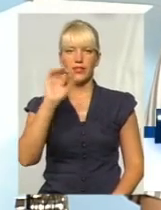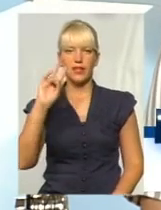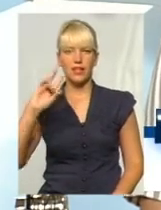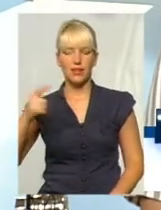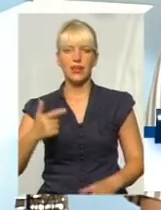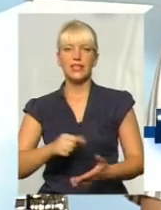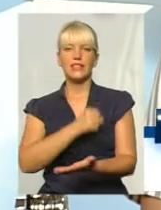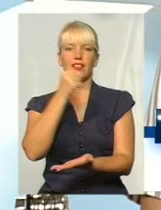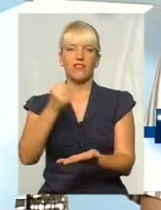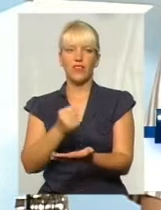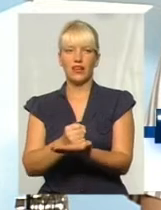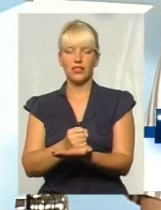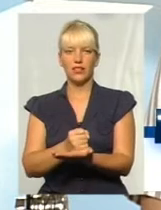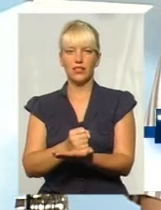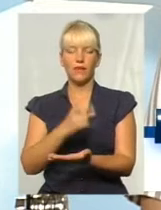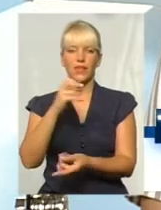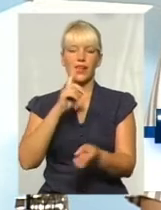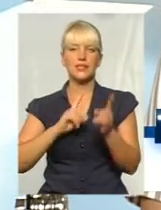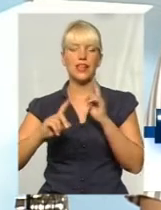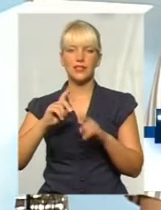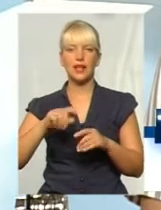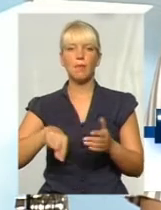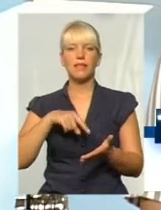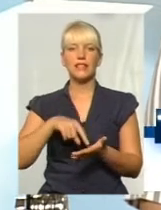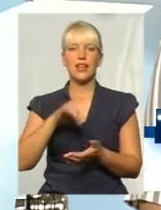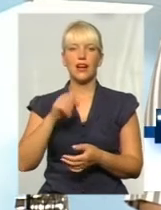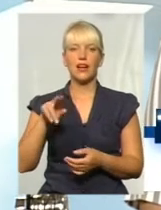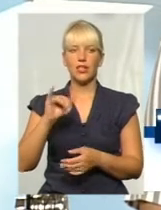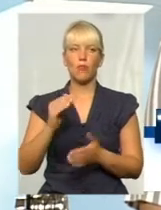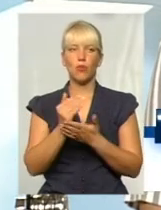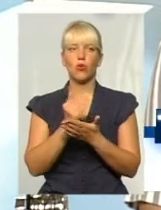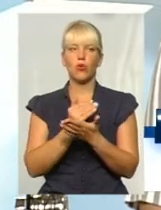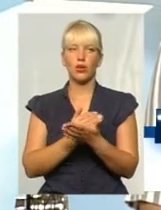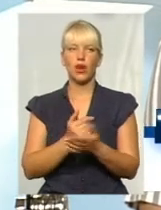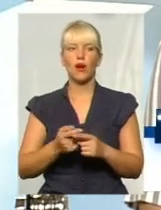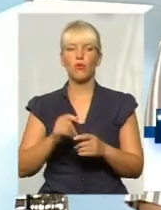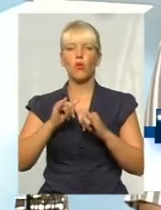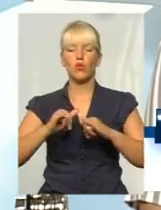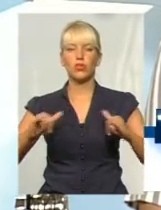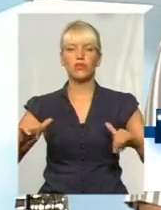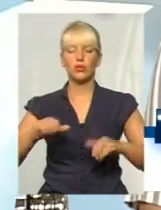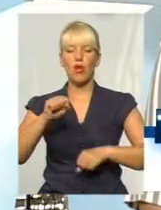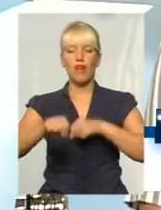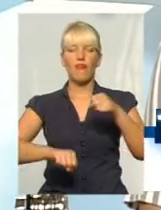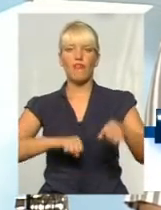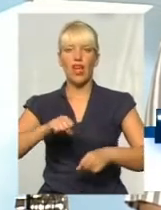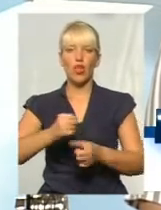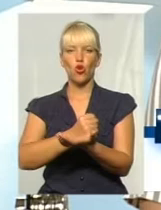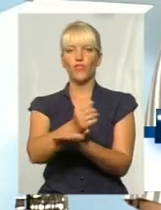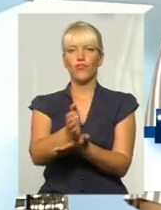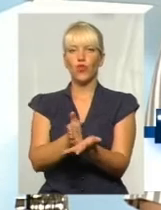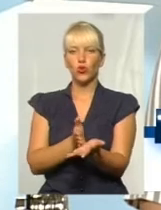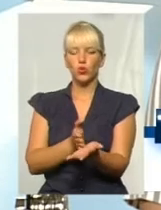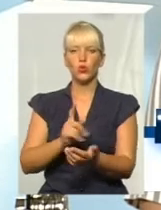затвердили на сесії міської ради програму розвитку велоінфраструктури в місті Хмельницькому.